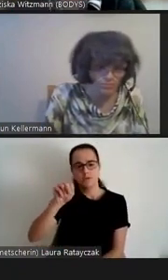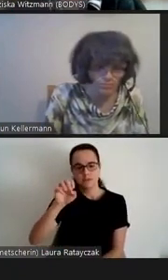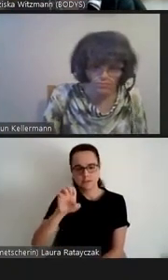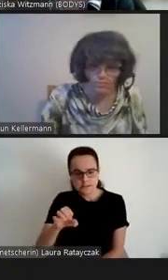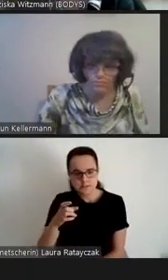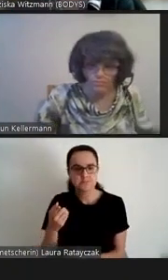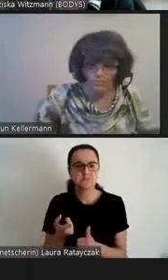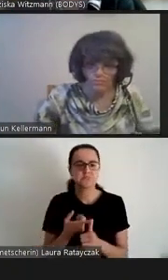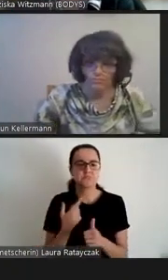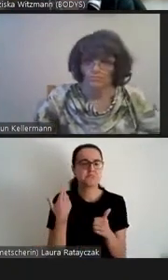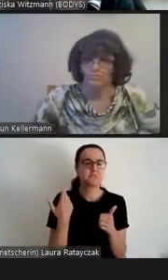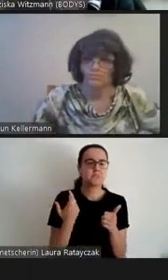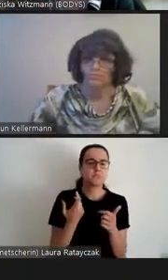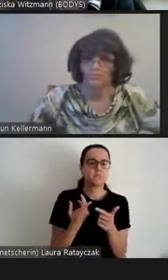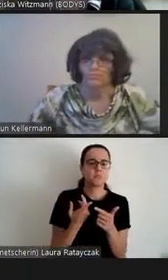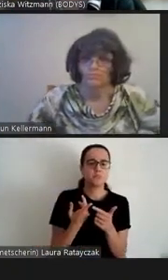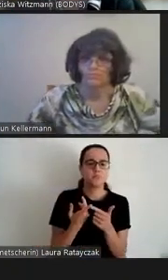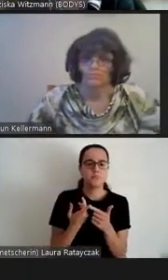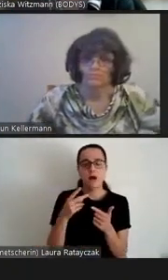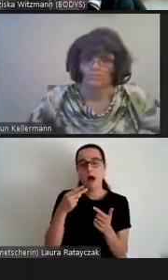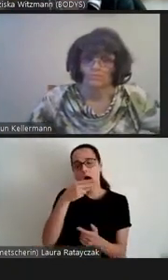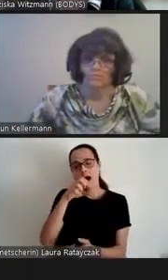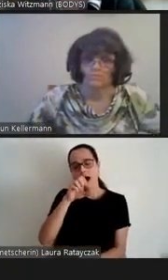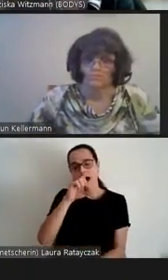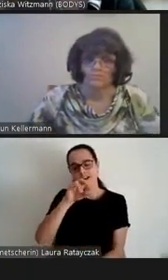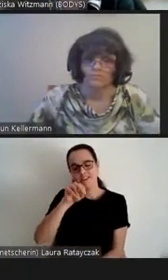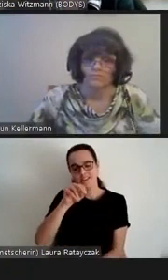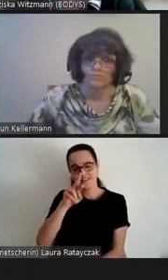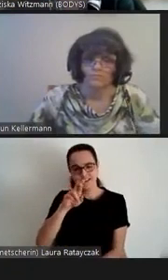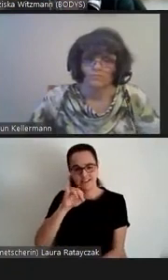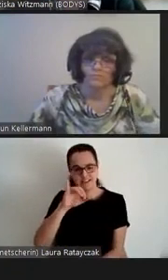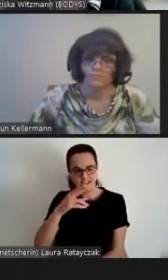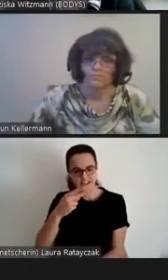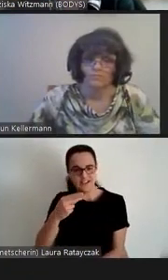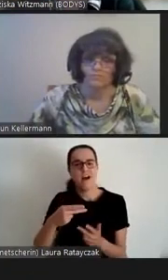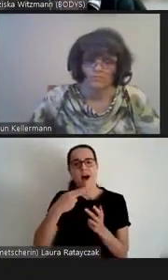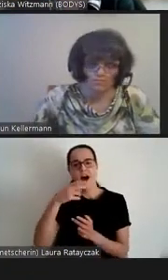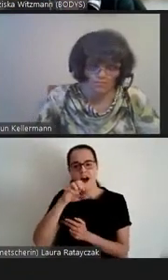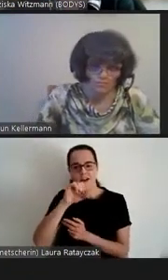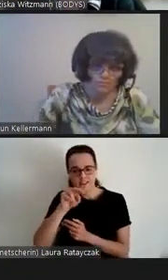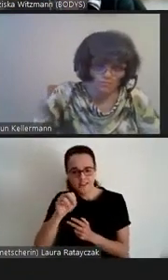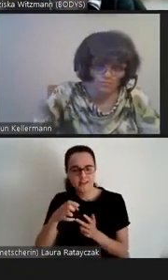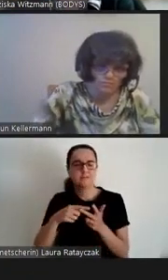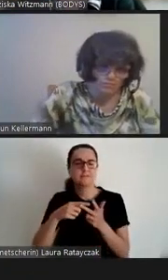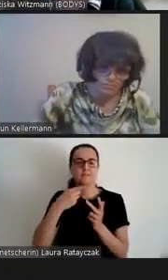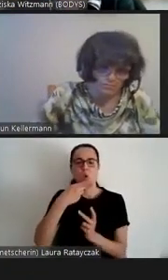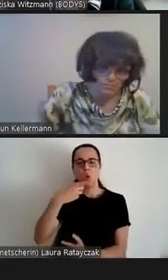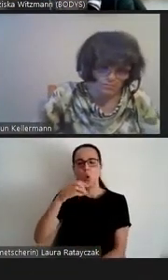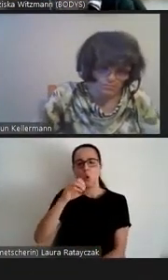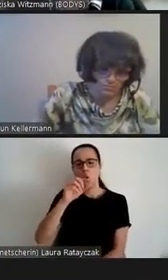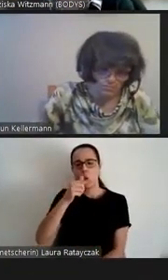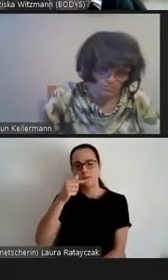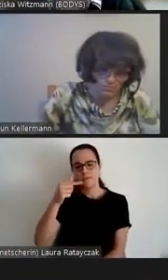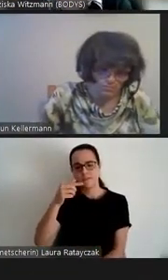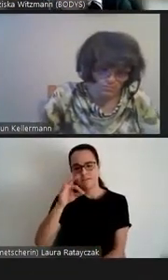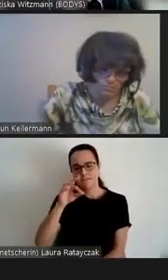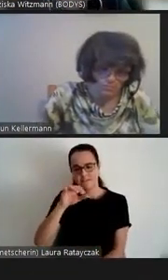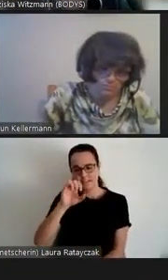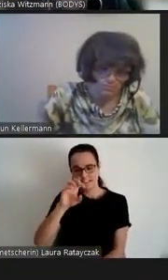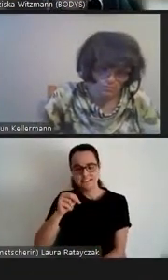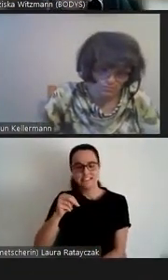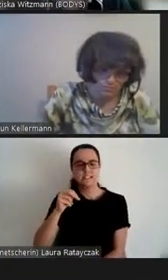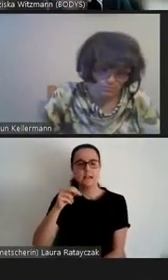Heinrich Reine und Gottfried Kenner, viele, viele mehr. Ganz überwiegend